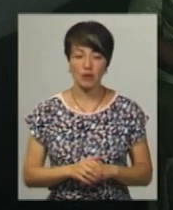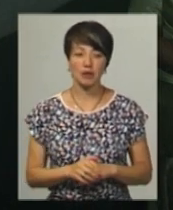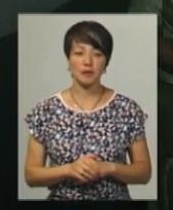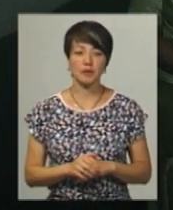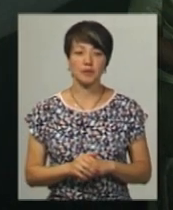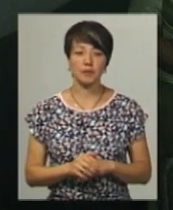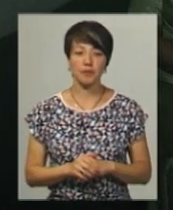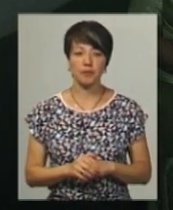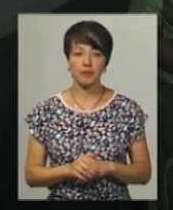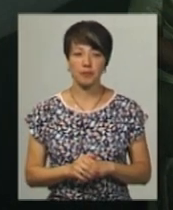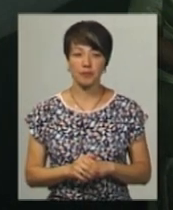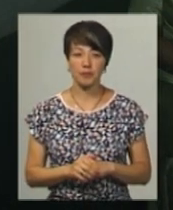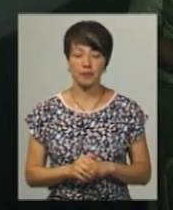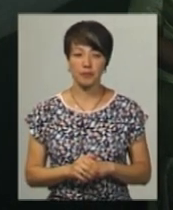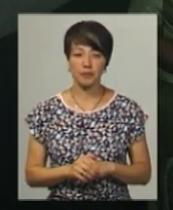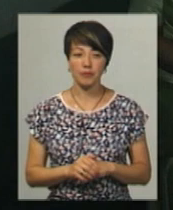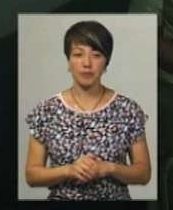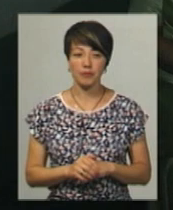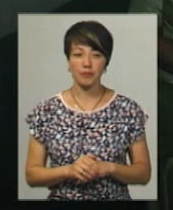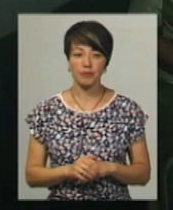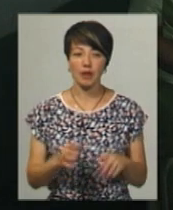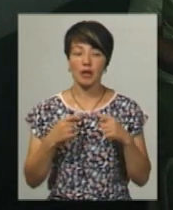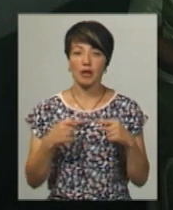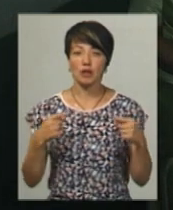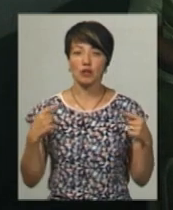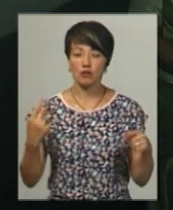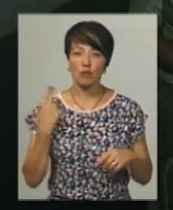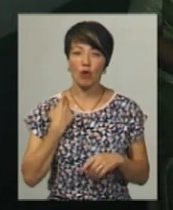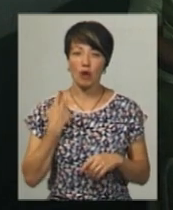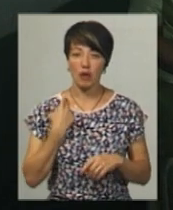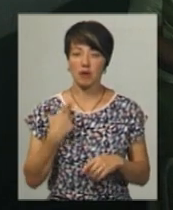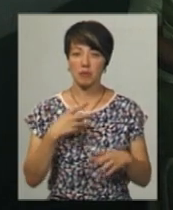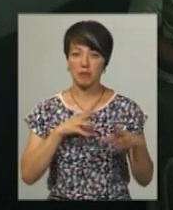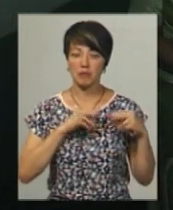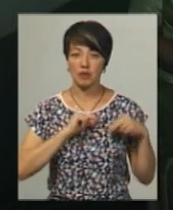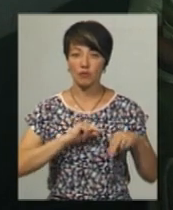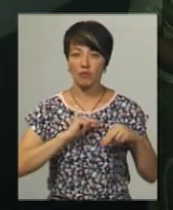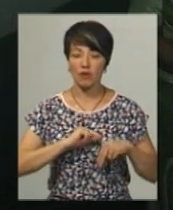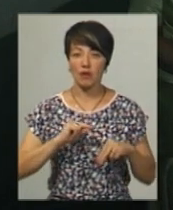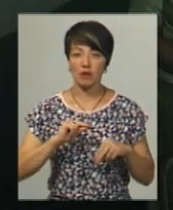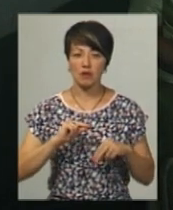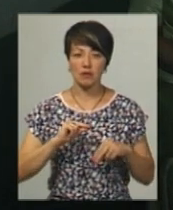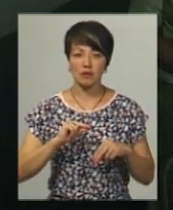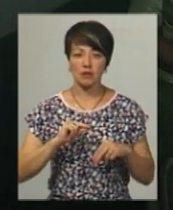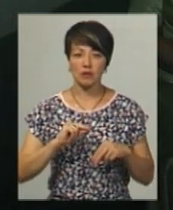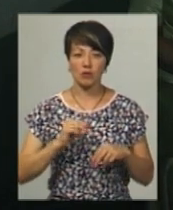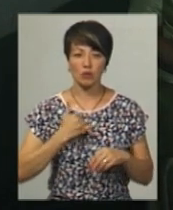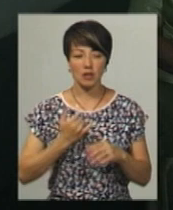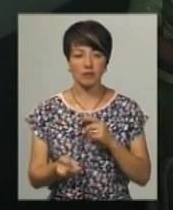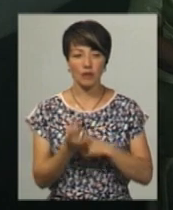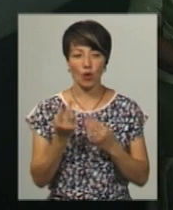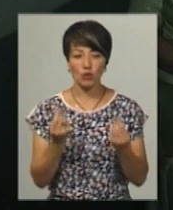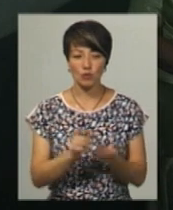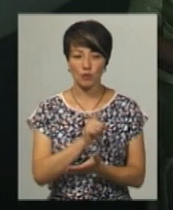контрагентам, з якими ми працювали, перед яким у нас виникли